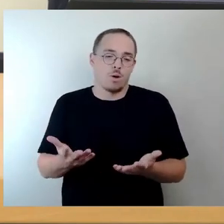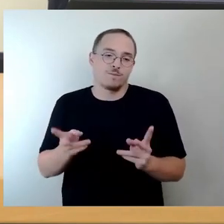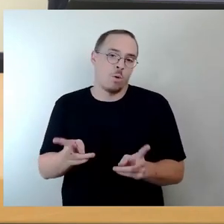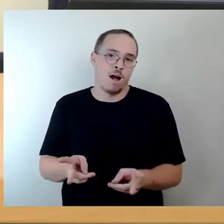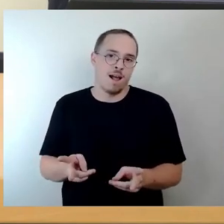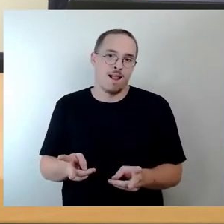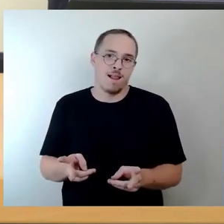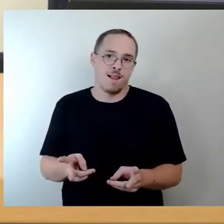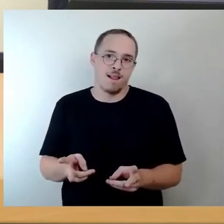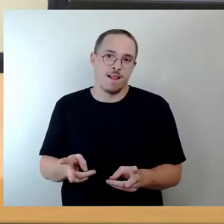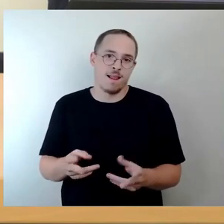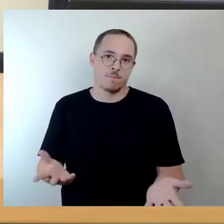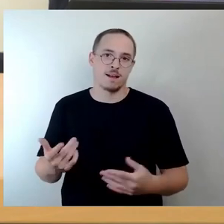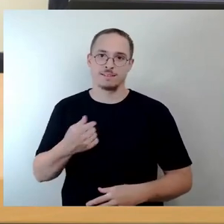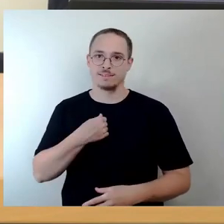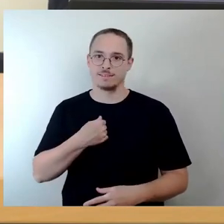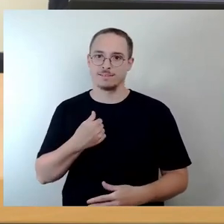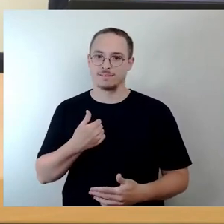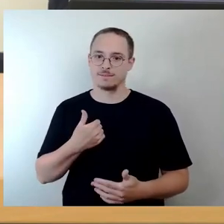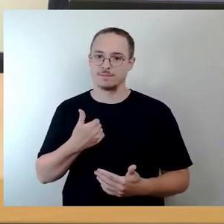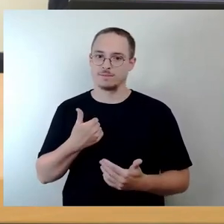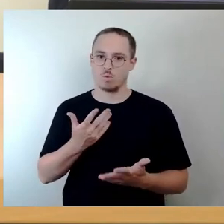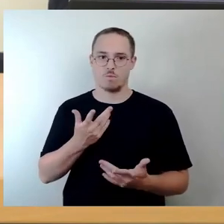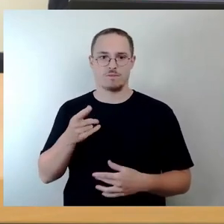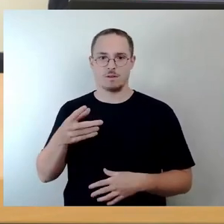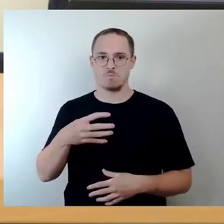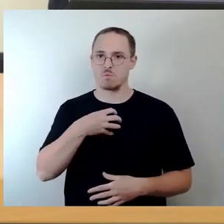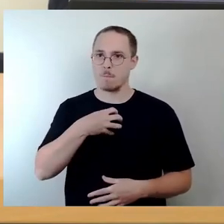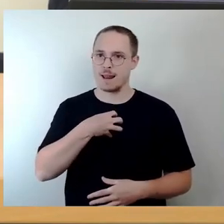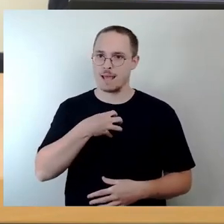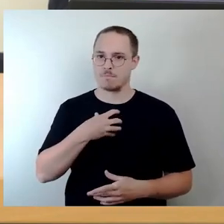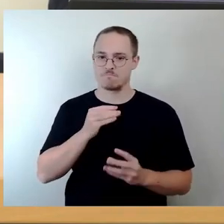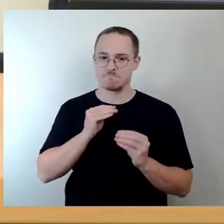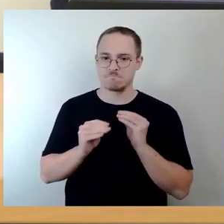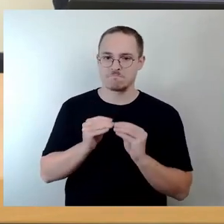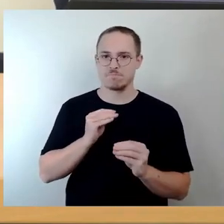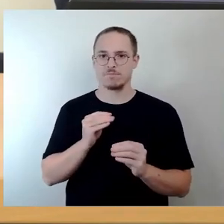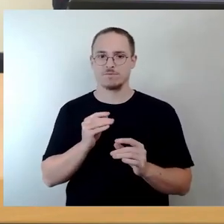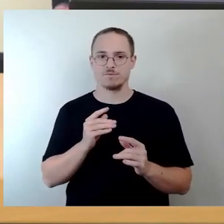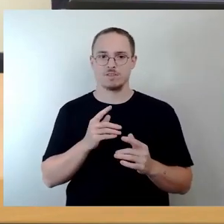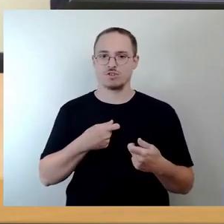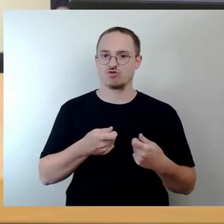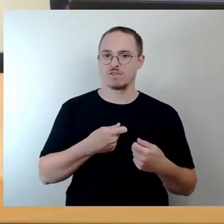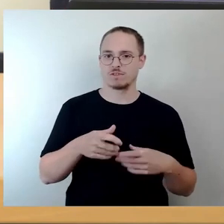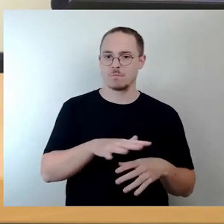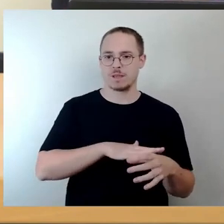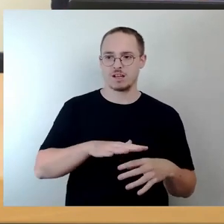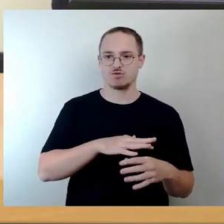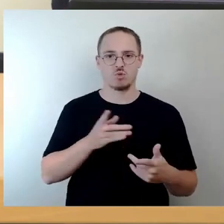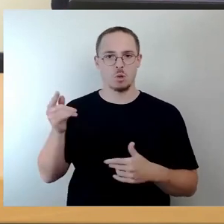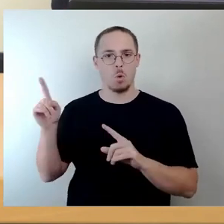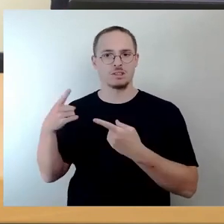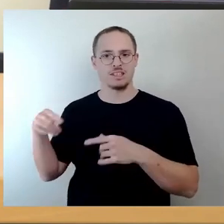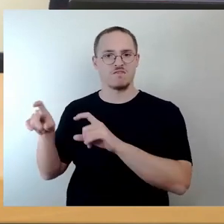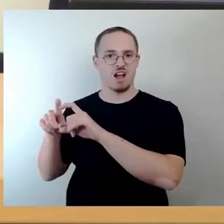bestätigen kann, das ist da Probleme in der Zusammenarbeit Geschäftsbereiche mit den Konzertveranstaltern. Und in der